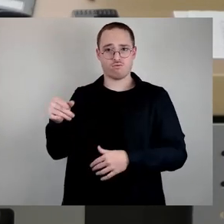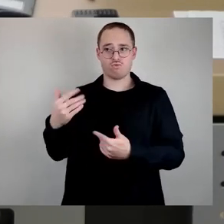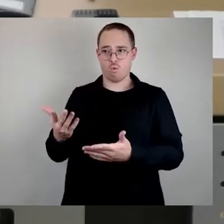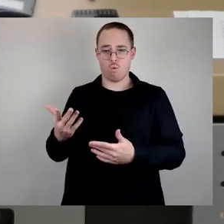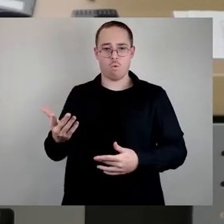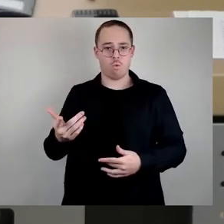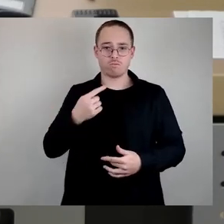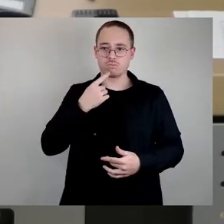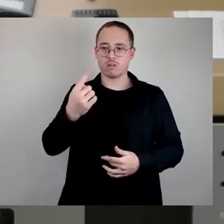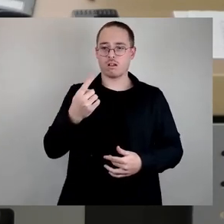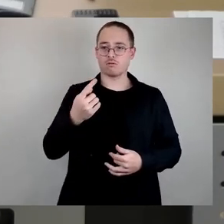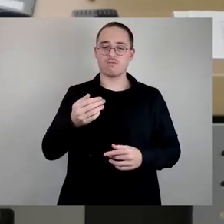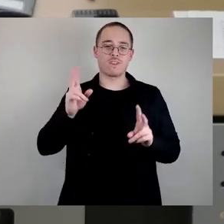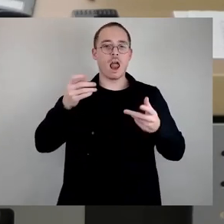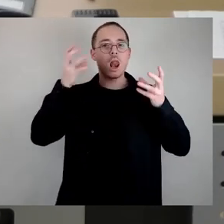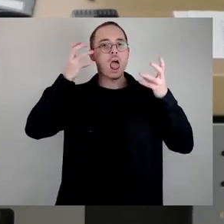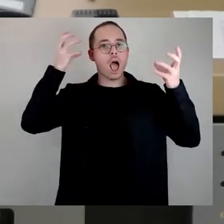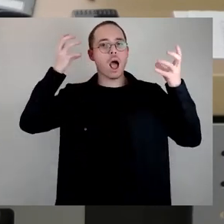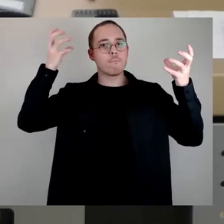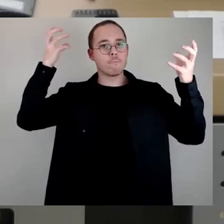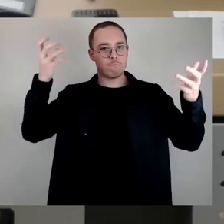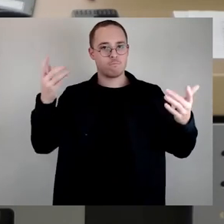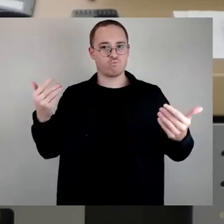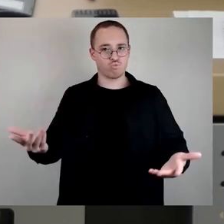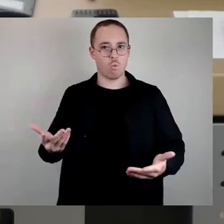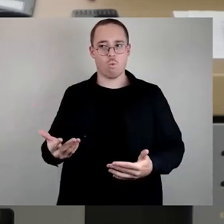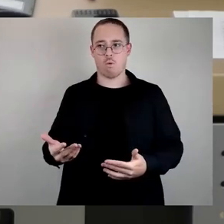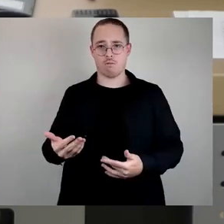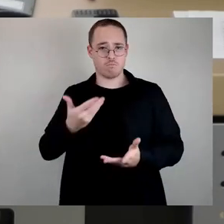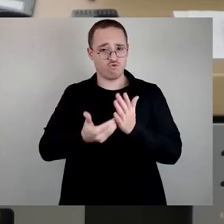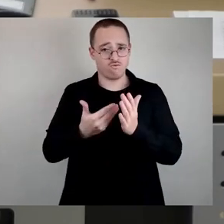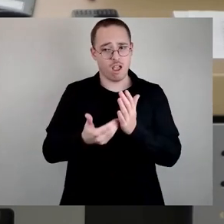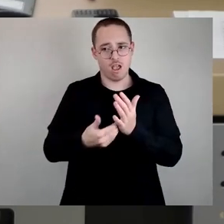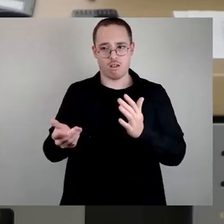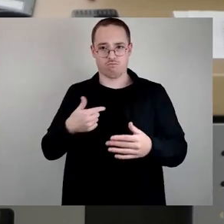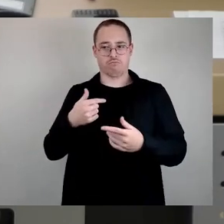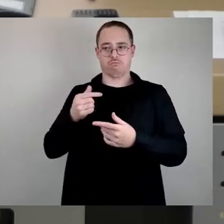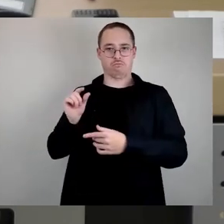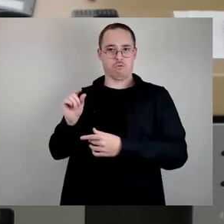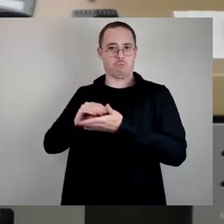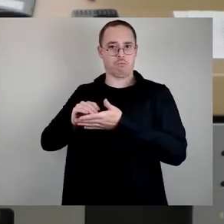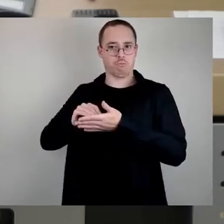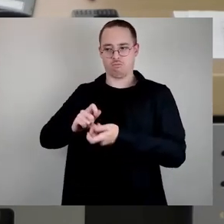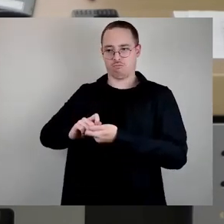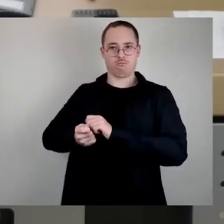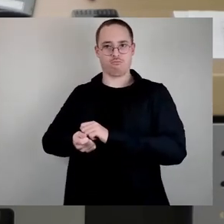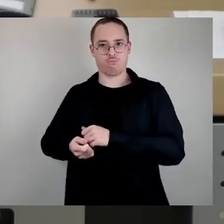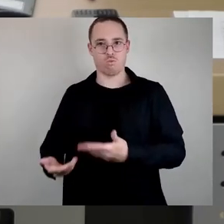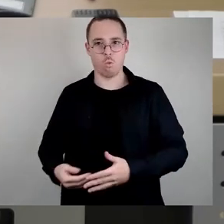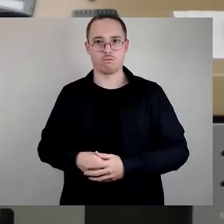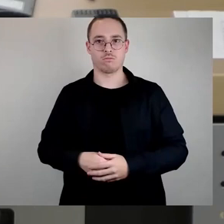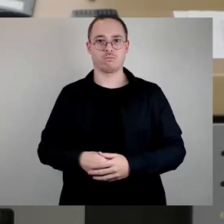gegen ein Verstärkerverbot geändert. Die Stellungnahme der Verwaltung diesbezüglich wurde jedoch durch sie ignoriert und eine